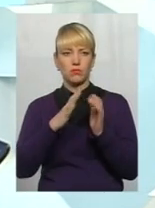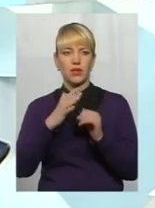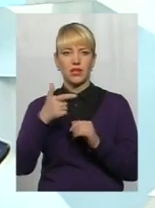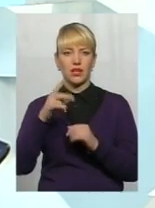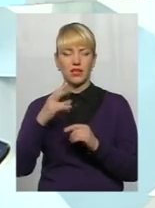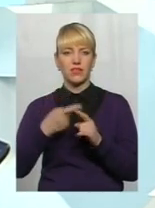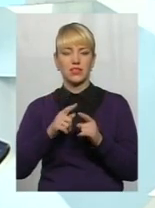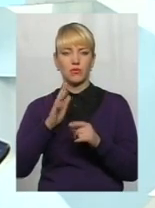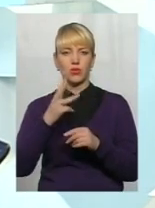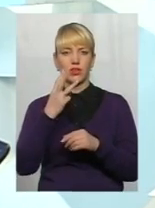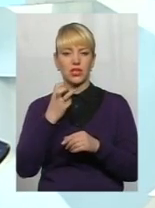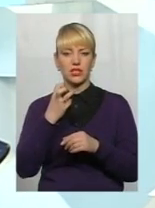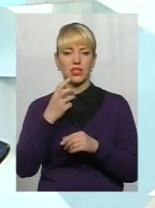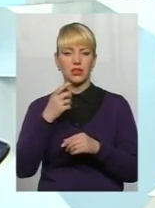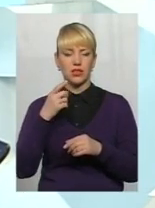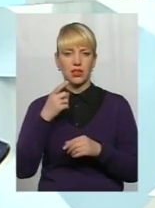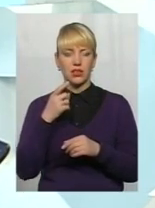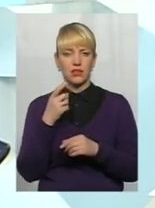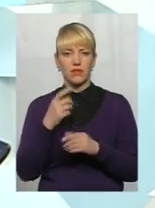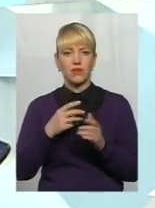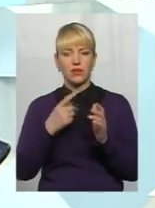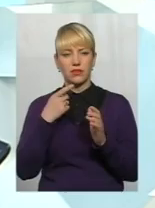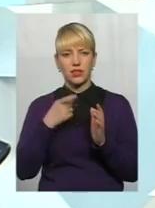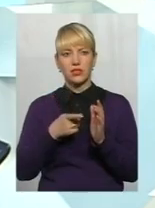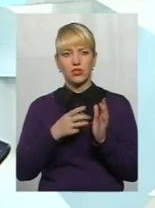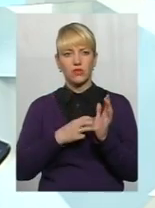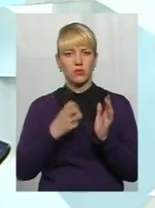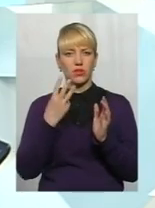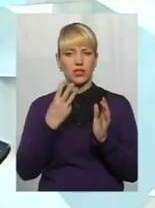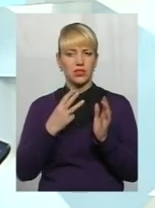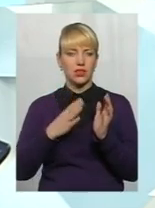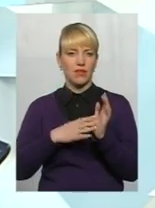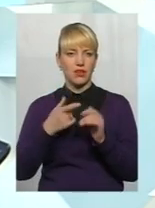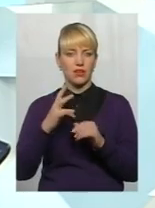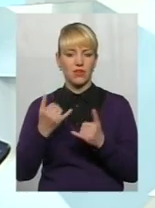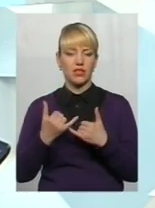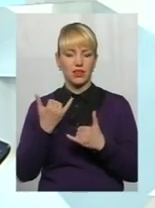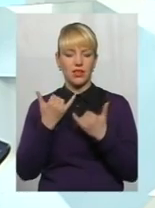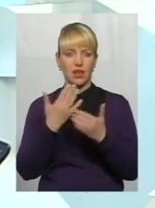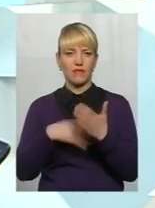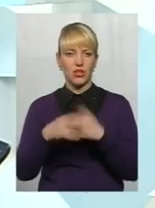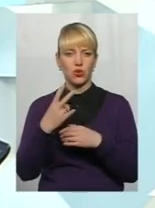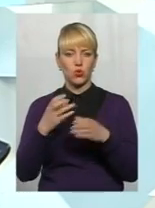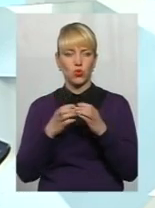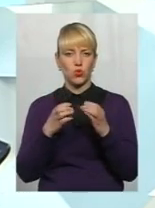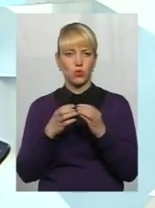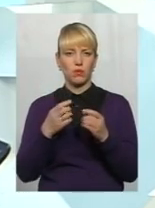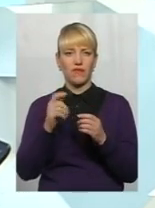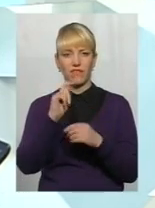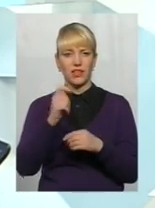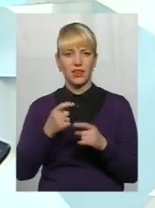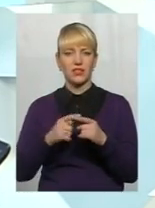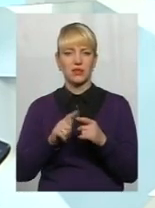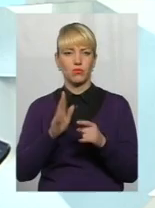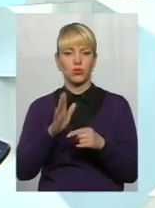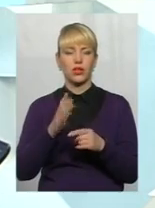становити вже 3739 гривень. Для інваліда війни другої групи це збільшення буде на 165